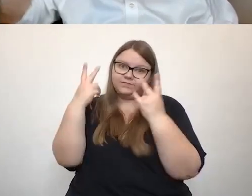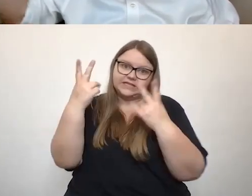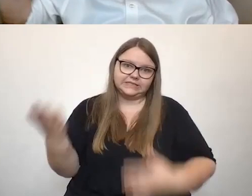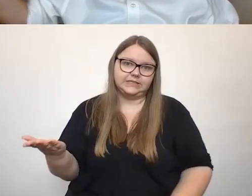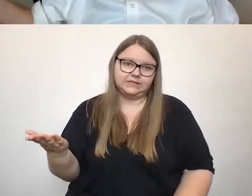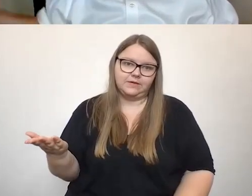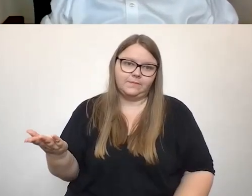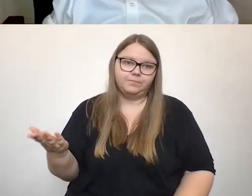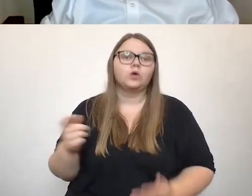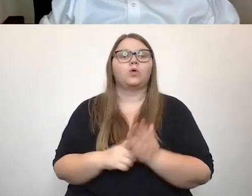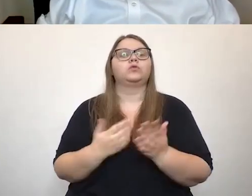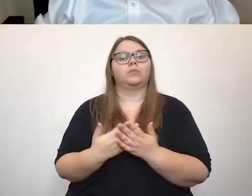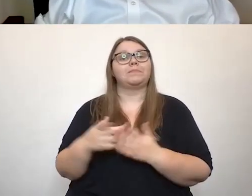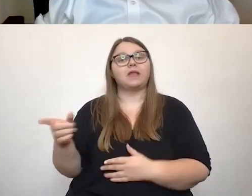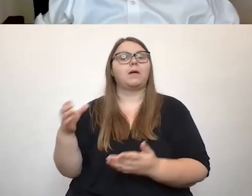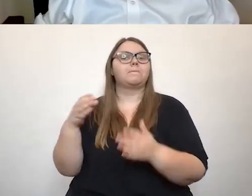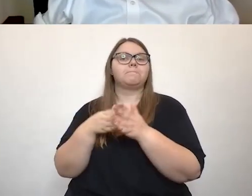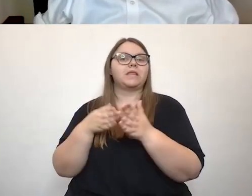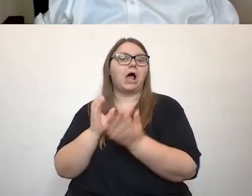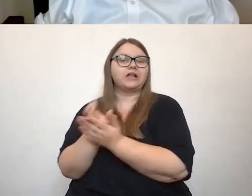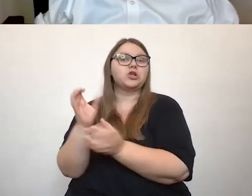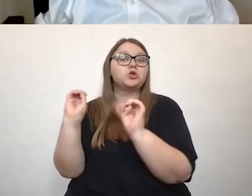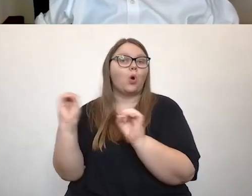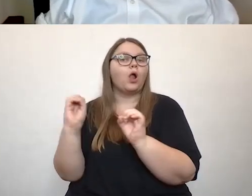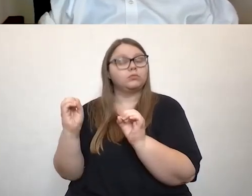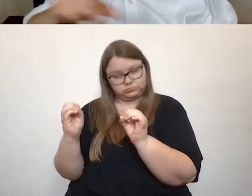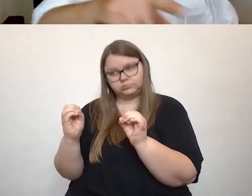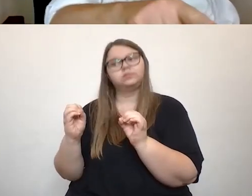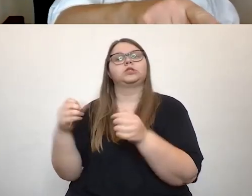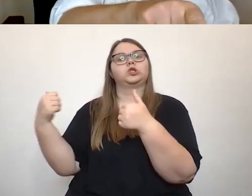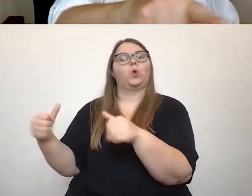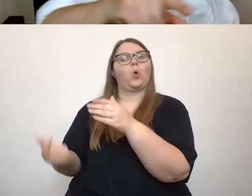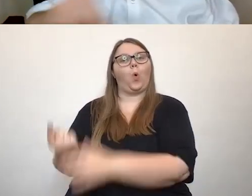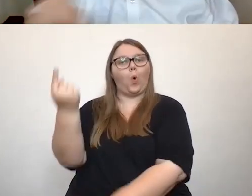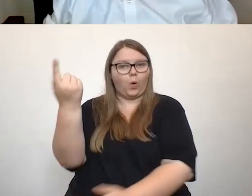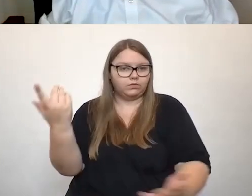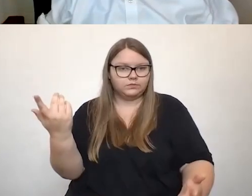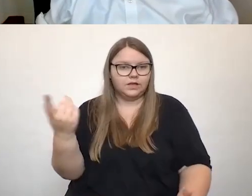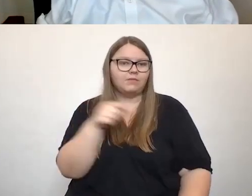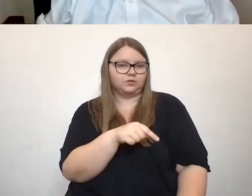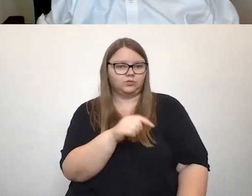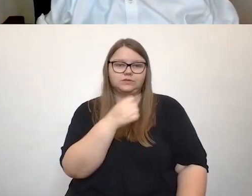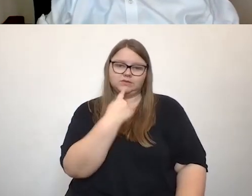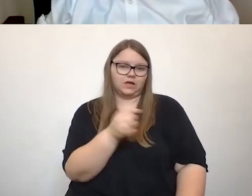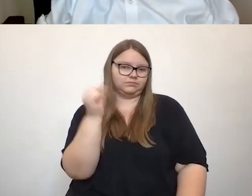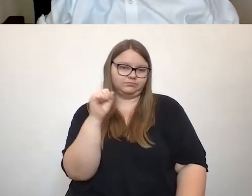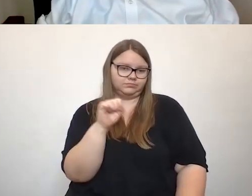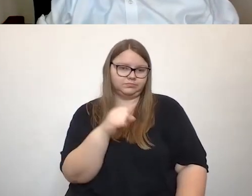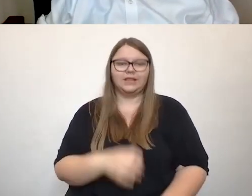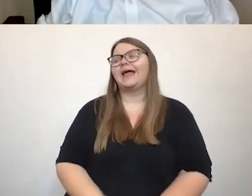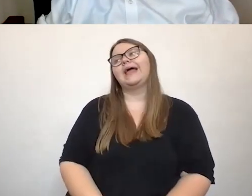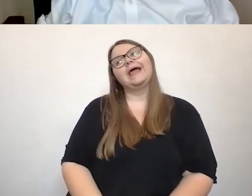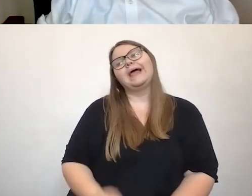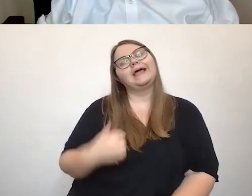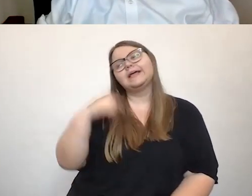gerade für diejenigen, die keinen beschäftigen, auch erhöht werden und aber du schüttelst bedenkenmäßig deinen Kopf, wie siehst du das? Ich glaube ich